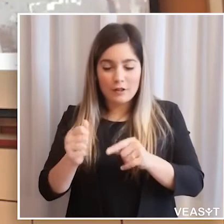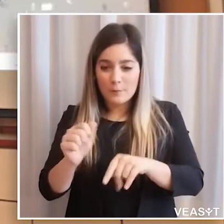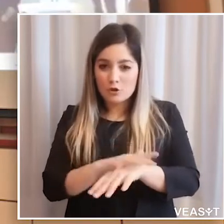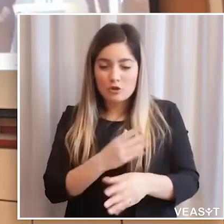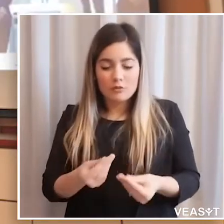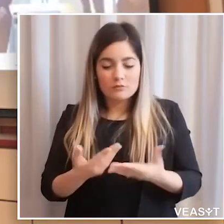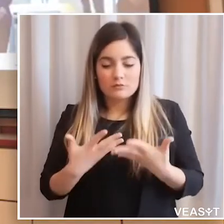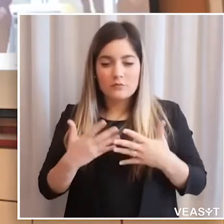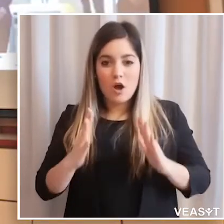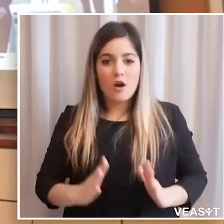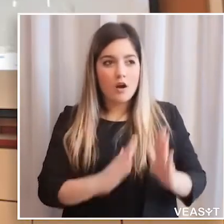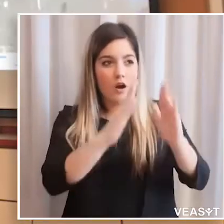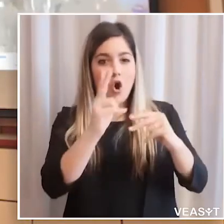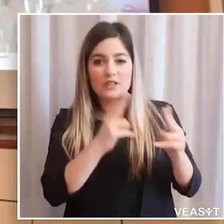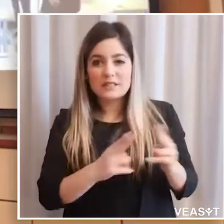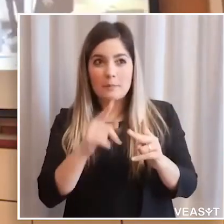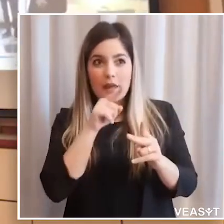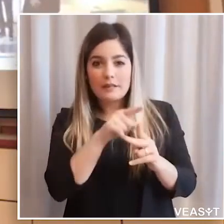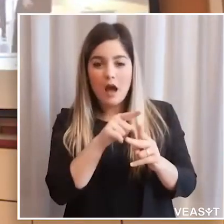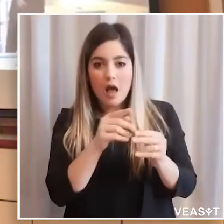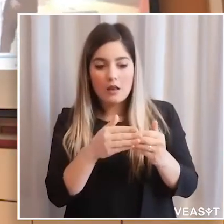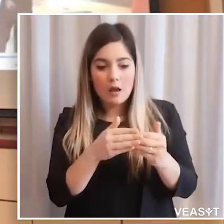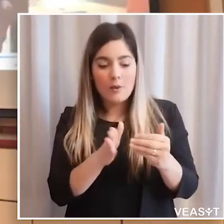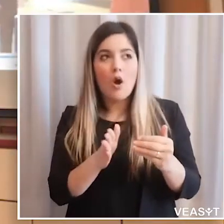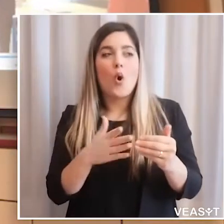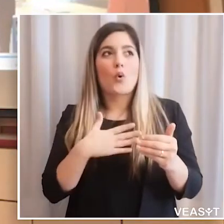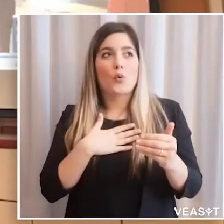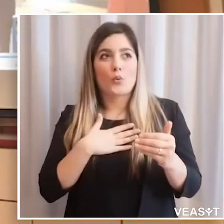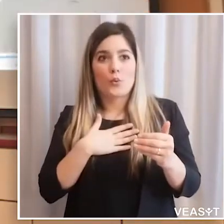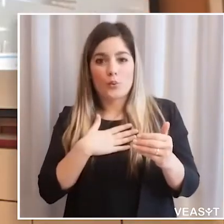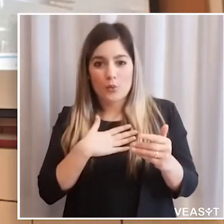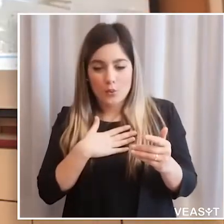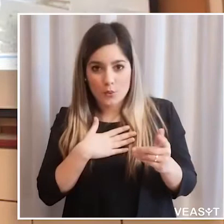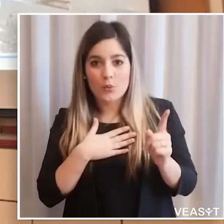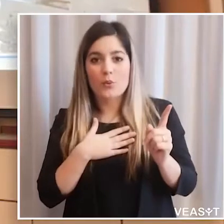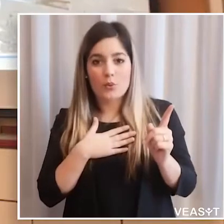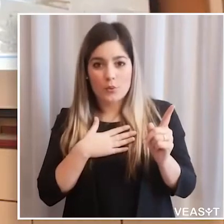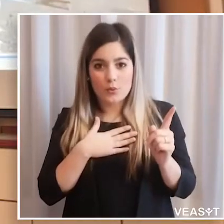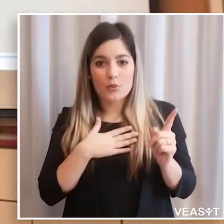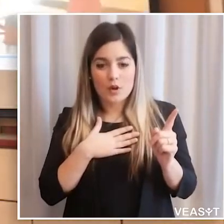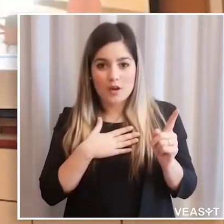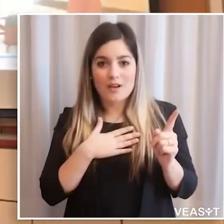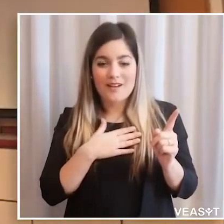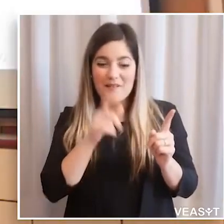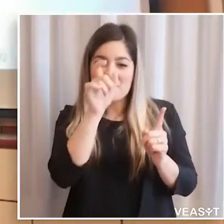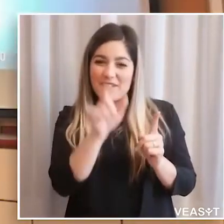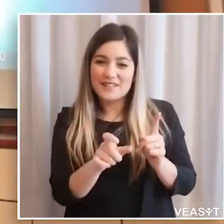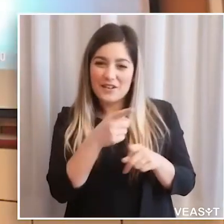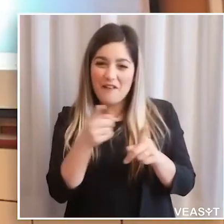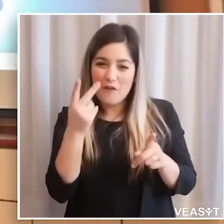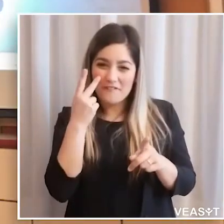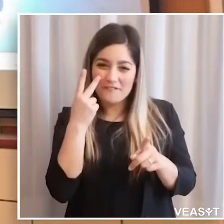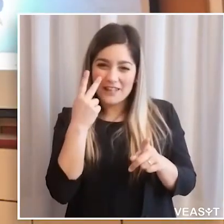per quanto riguarda Valeggio, ma per quanto riguarda quello stabile, l'ospedale, è stato molto